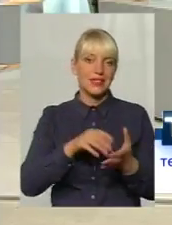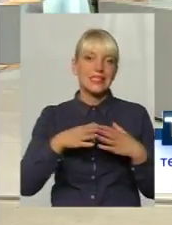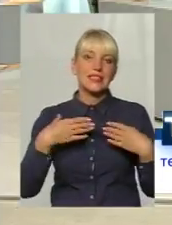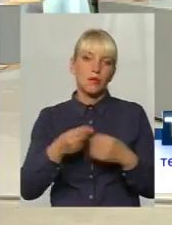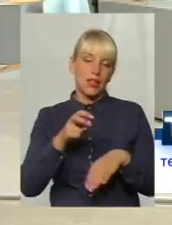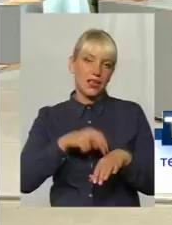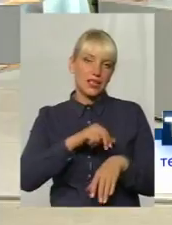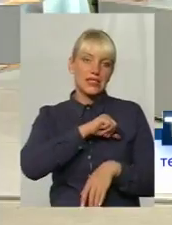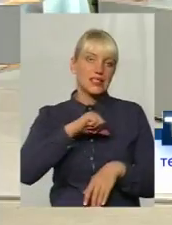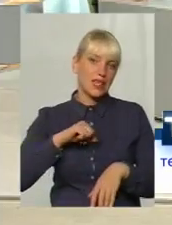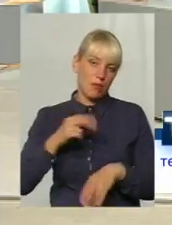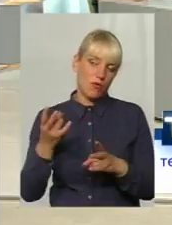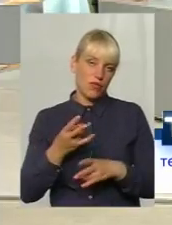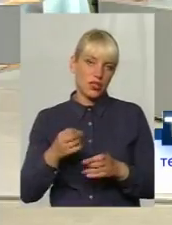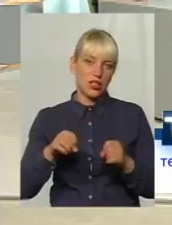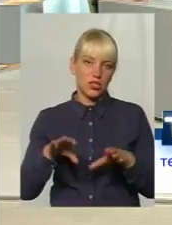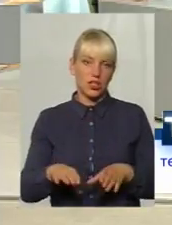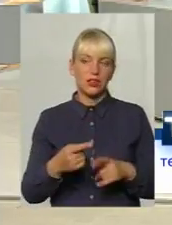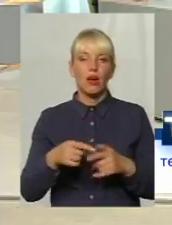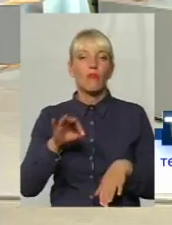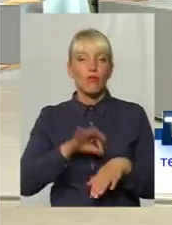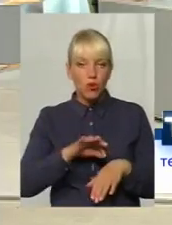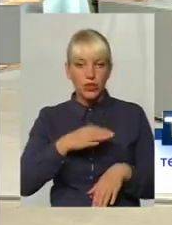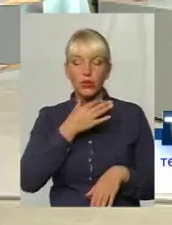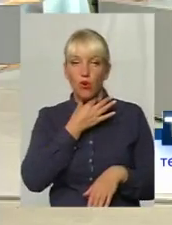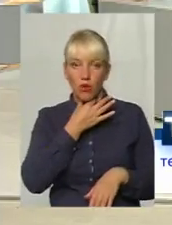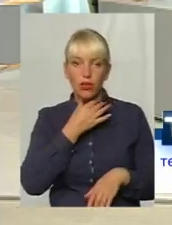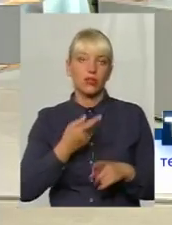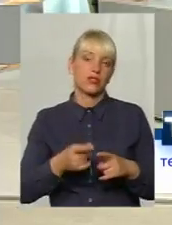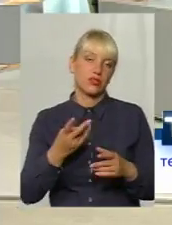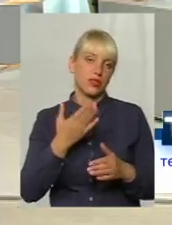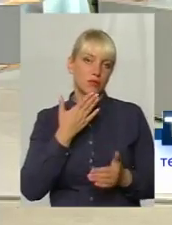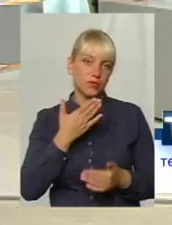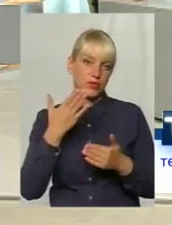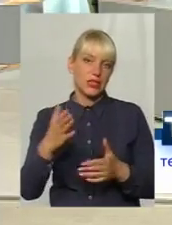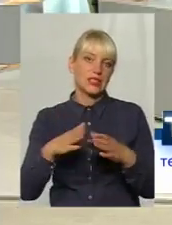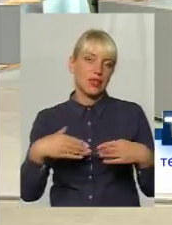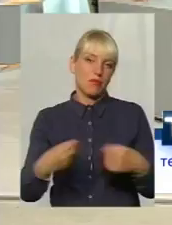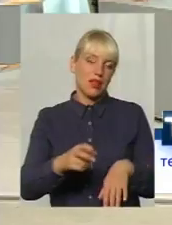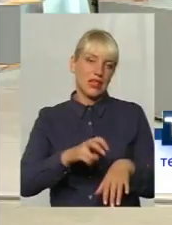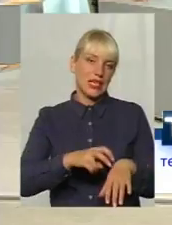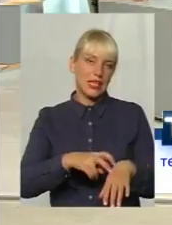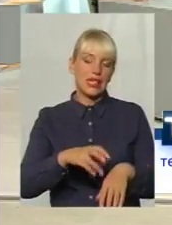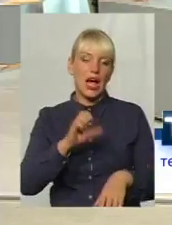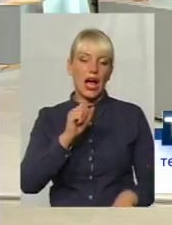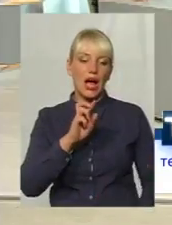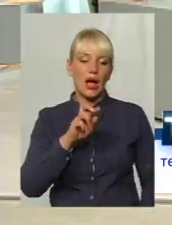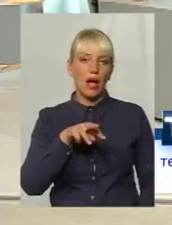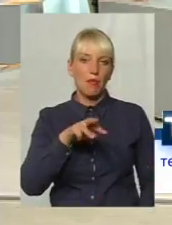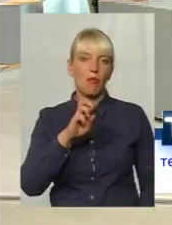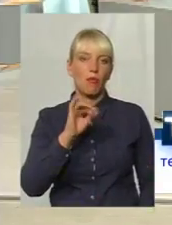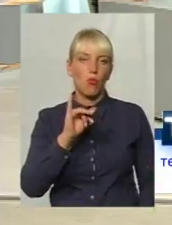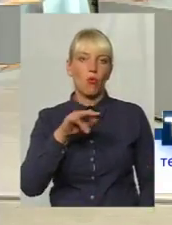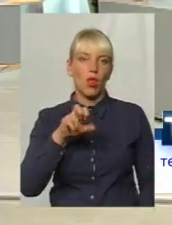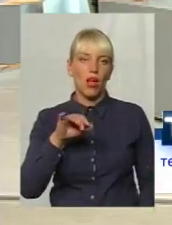болить горло – це прерватива сімейного лікаря. Тим більше, що в амбулаторіях, як